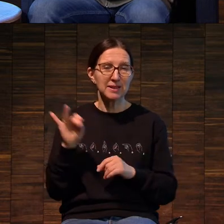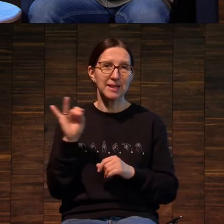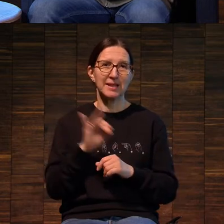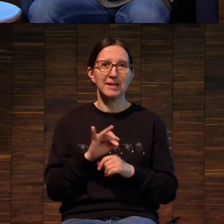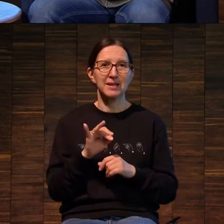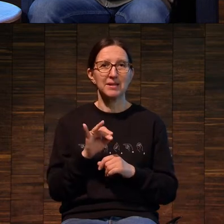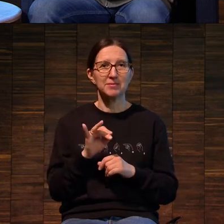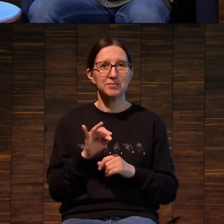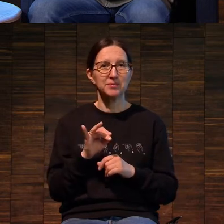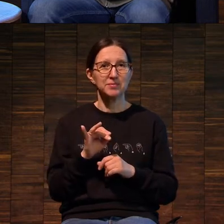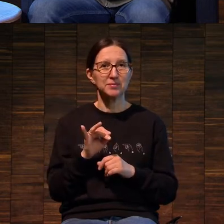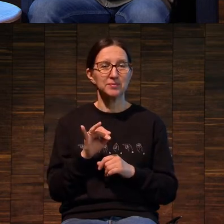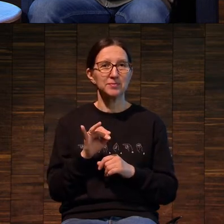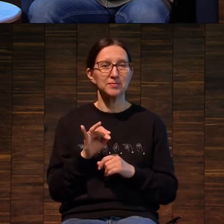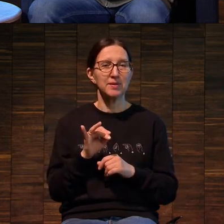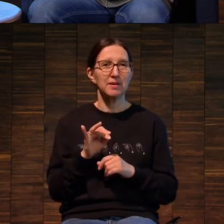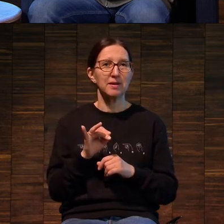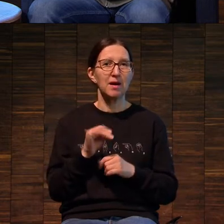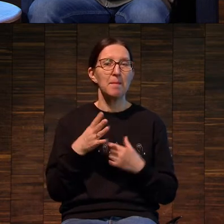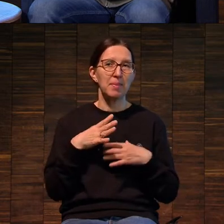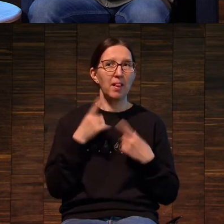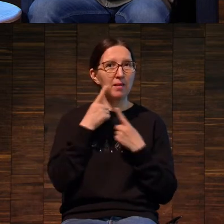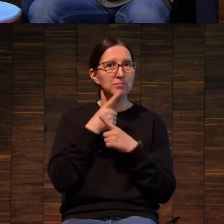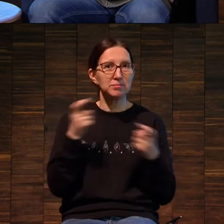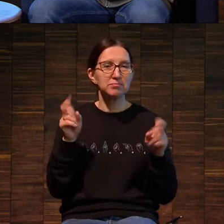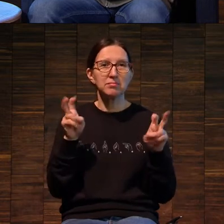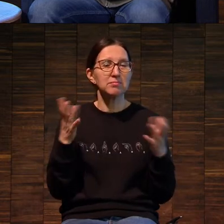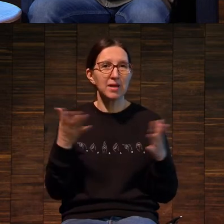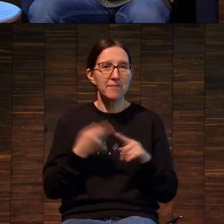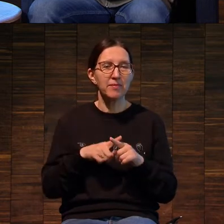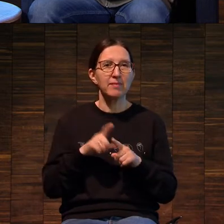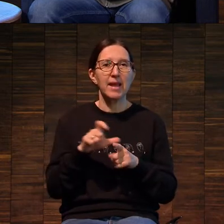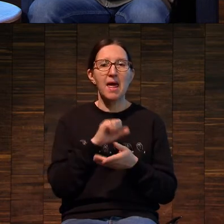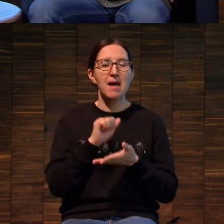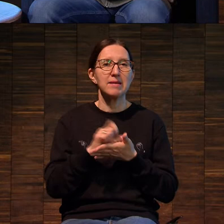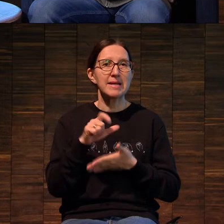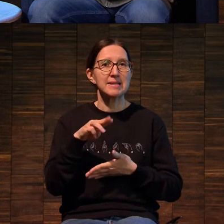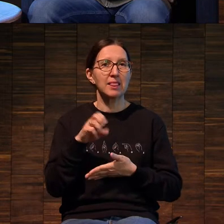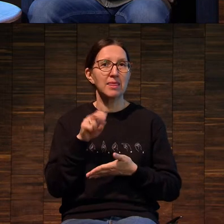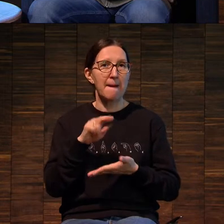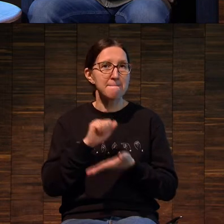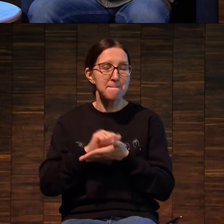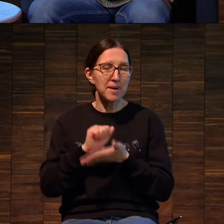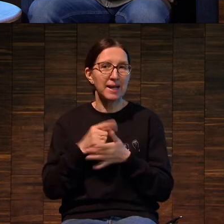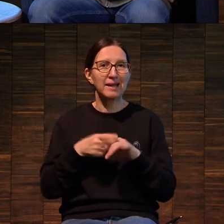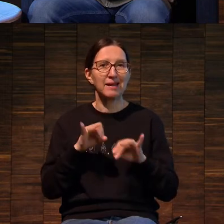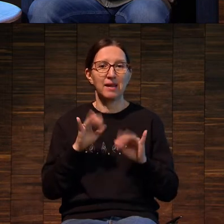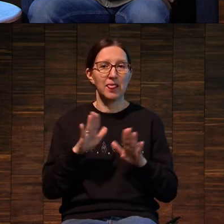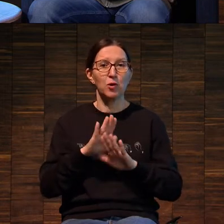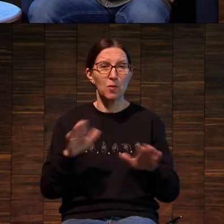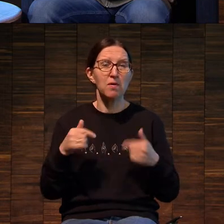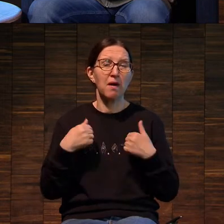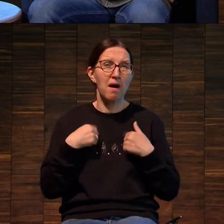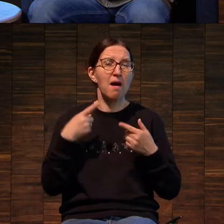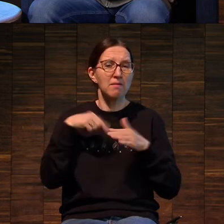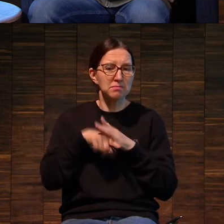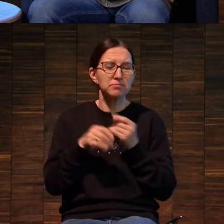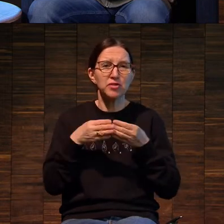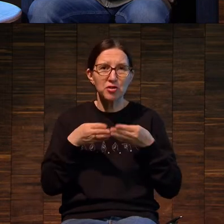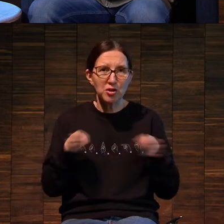заявлена она была как «естамп и не только», а я ее расширил